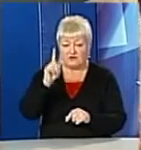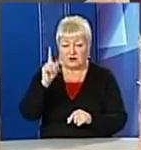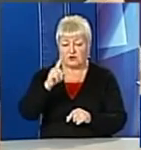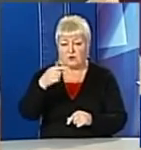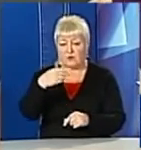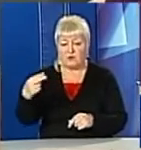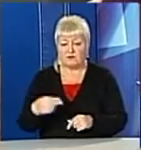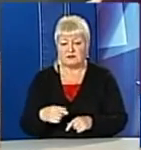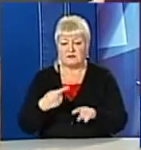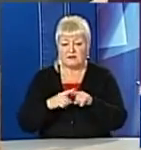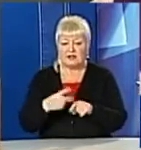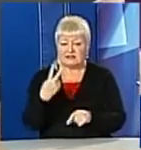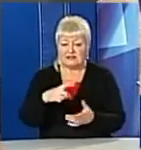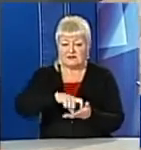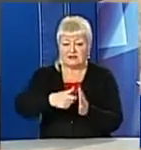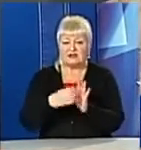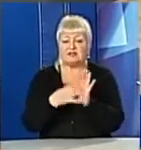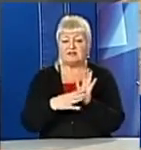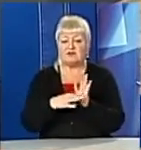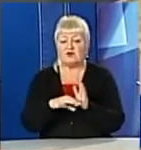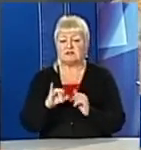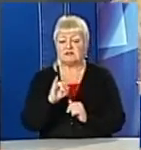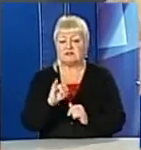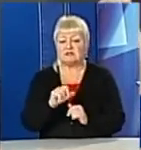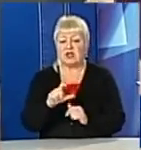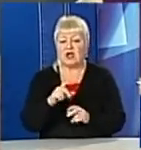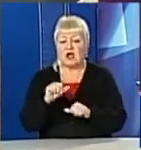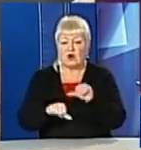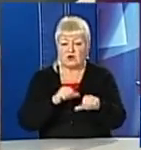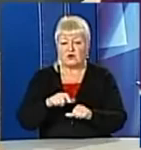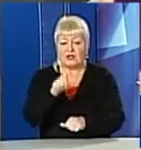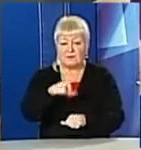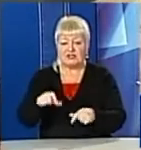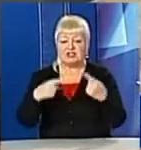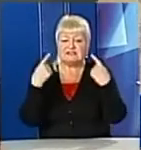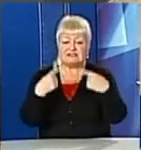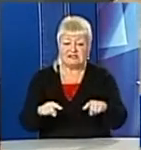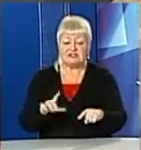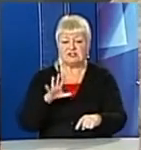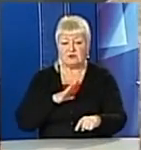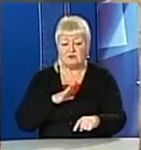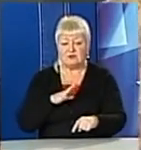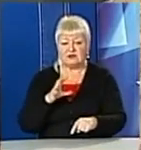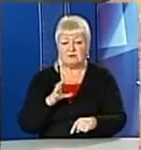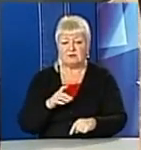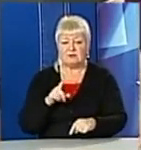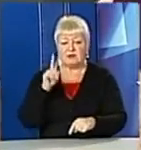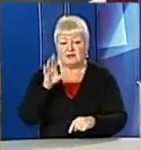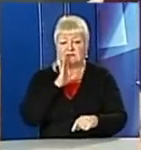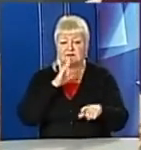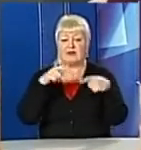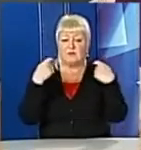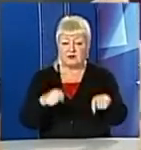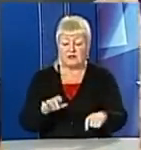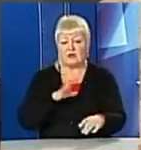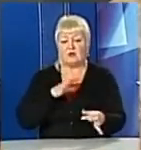ще в 90-ті роки мешканцями тієї самої квартири, але іншими, тому що та мешканка продала, ми навіть з